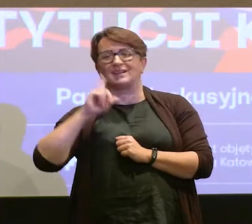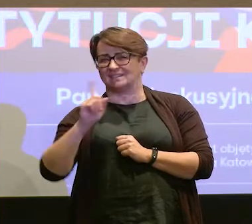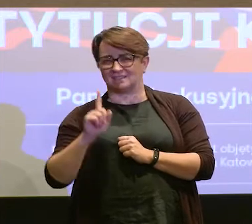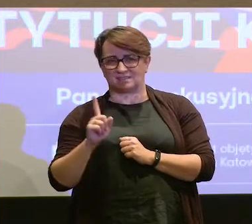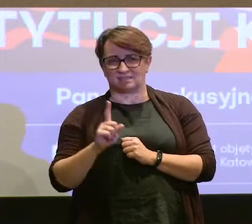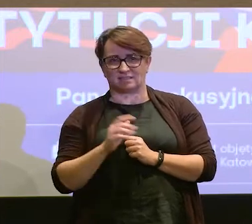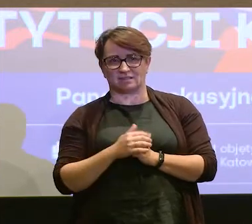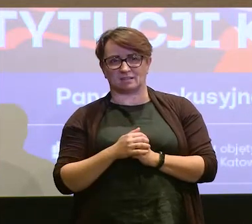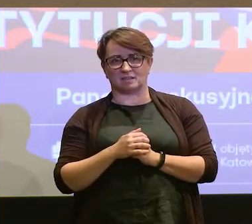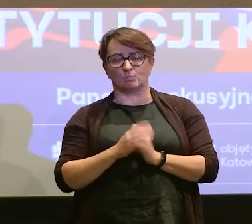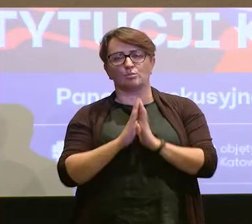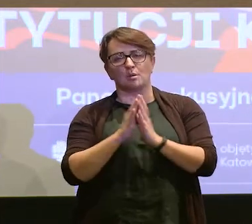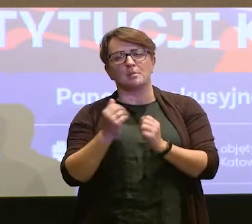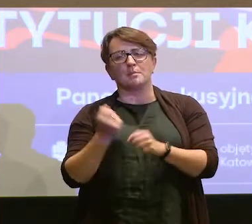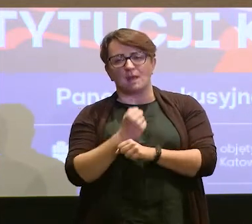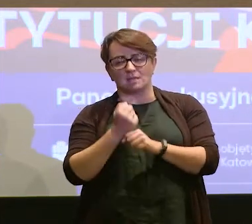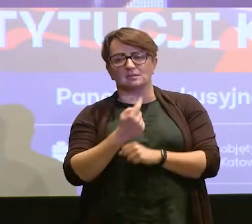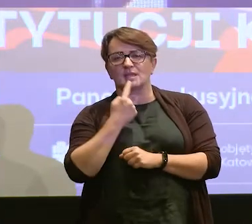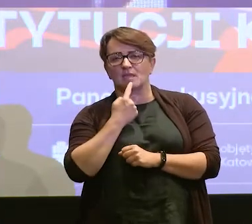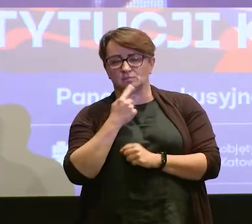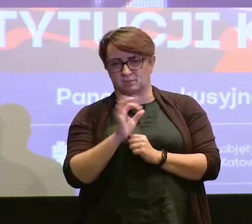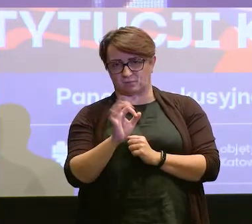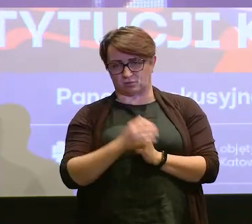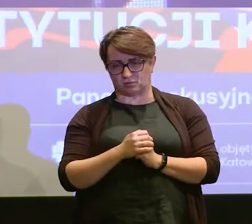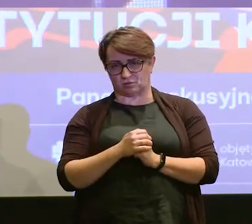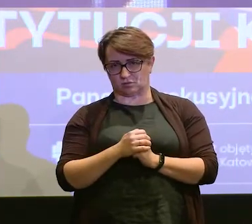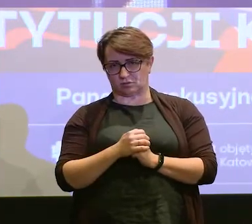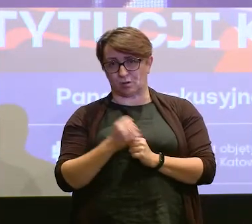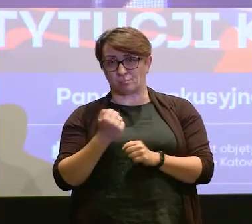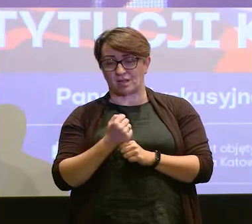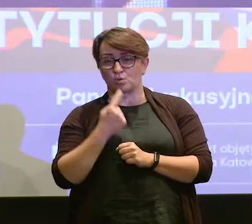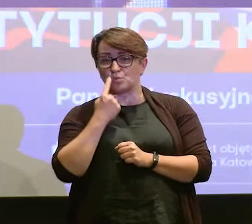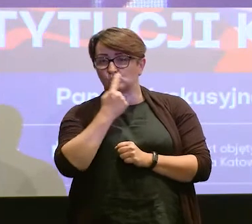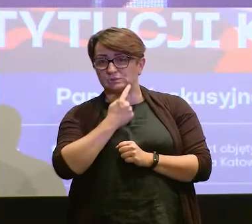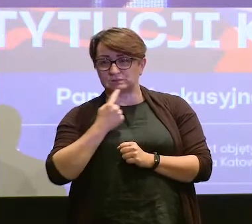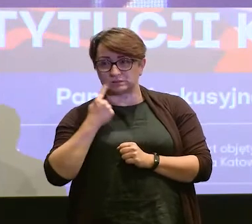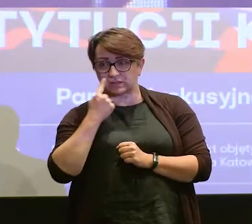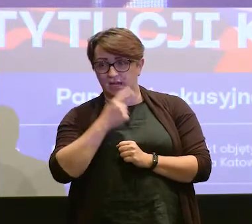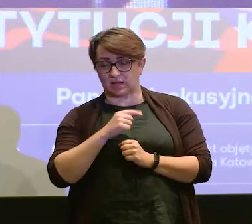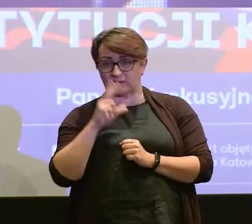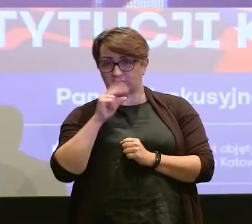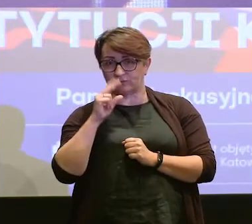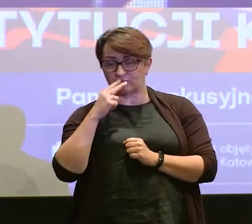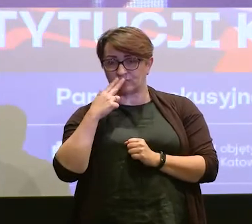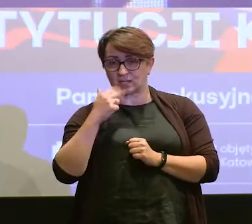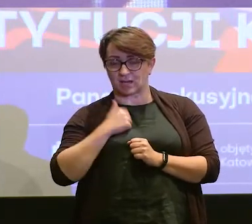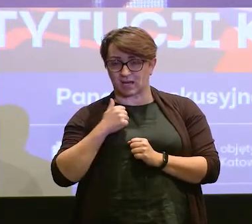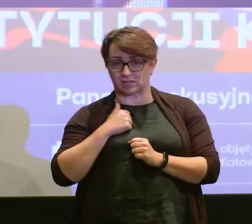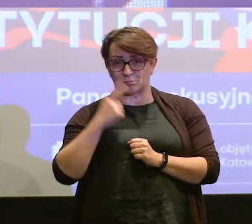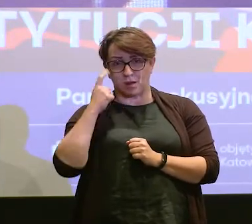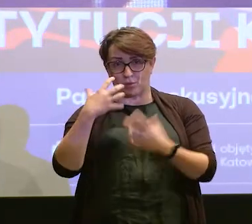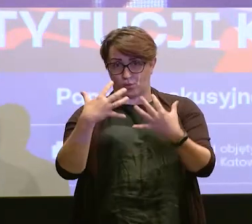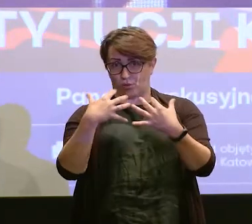pracujmy językiem. Pracujmy ustami. Pamiętajmy